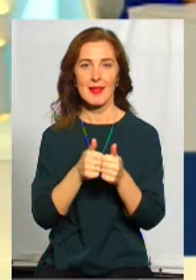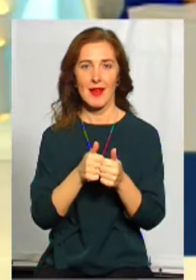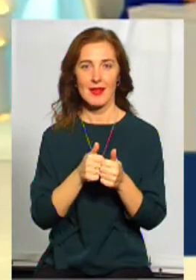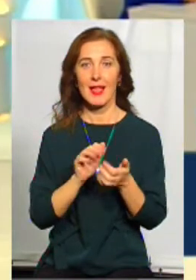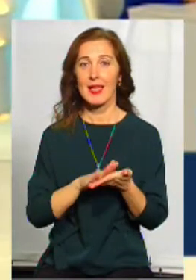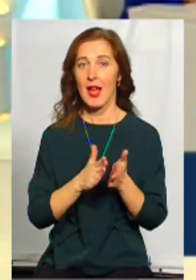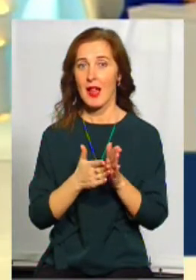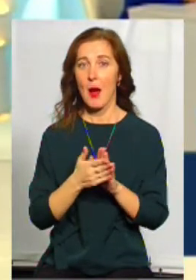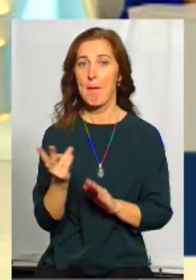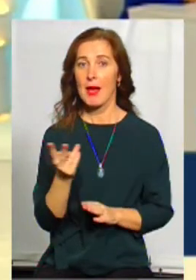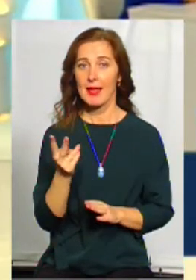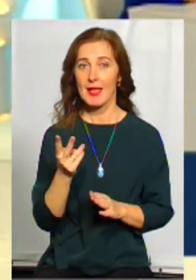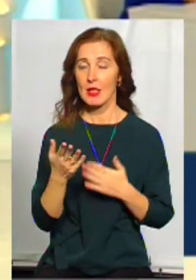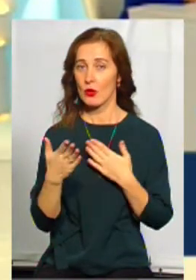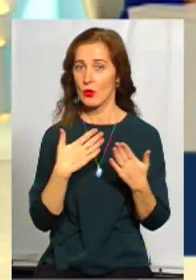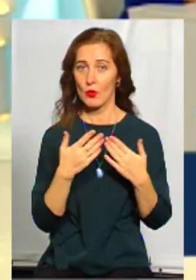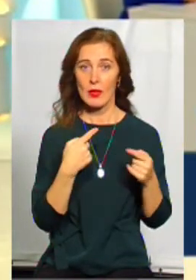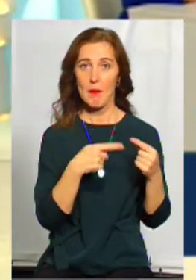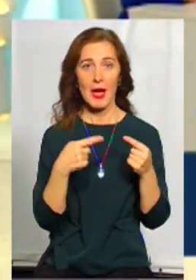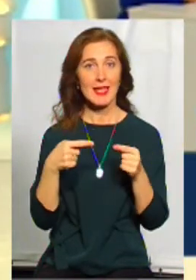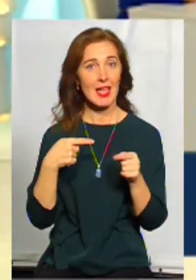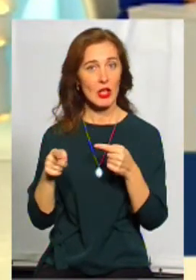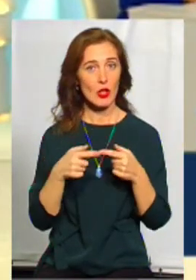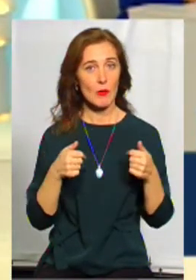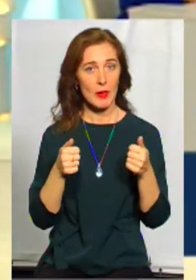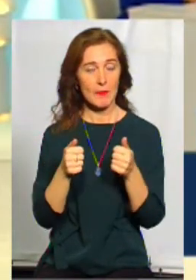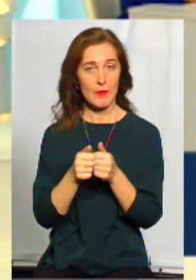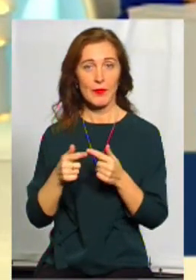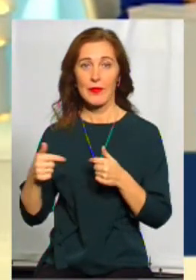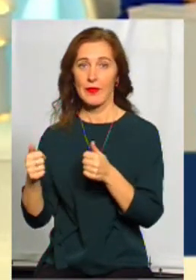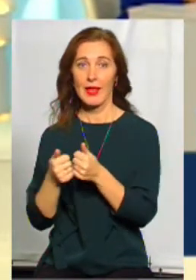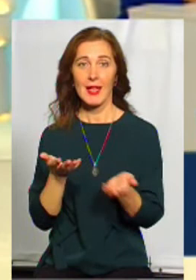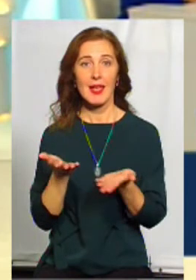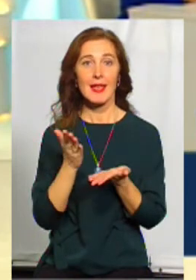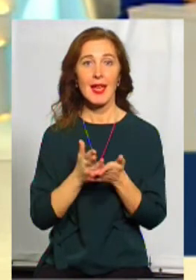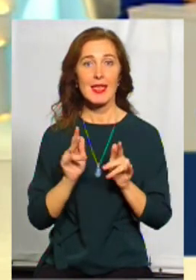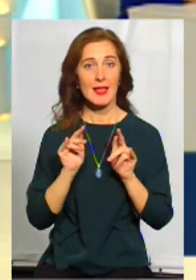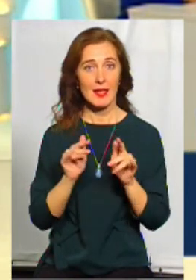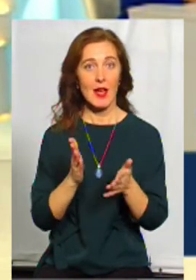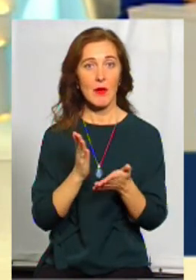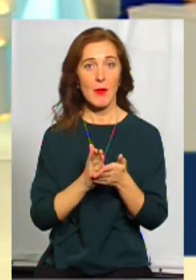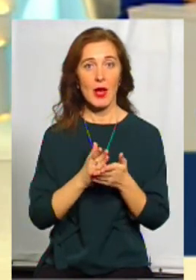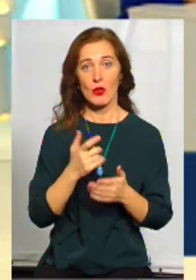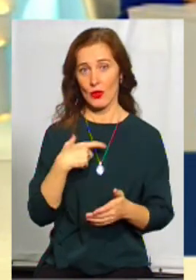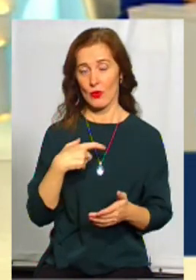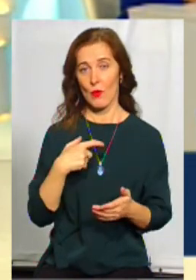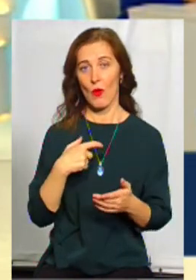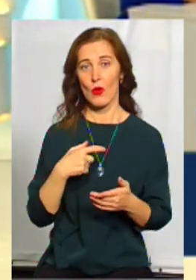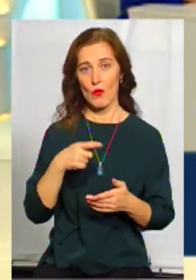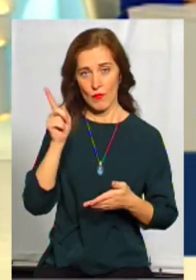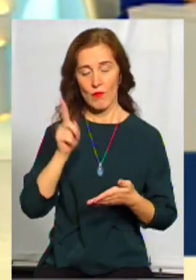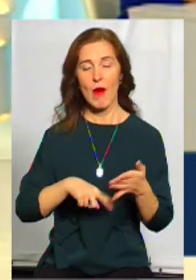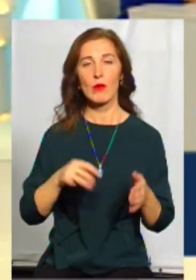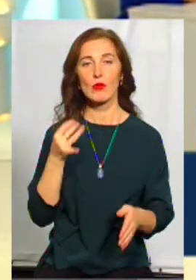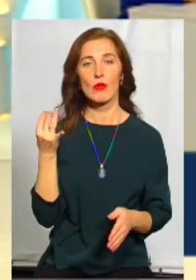такі партнерські стосунки з багатьма іншими громадськими організаціями, які є дієві, які мають за собою певну історію і можуть показати, що